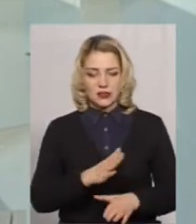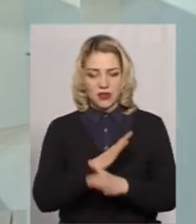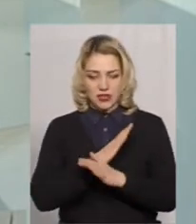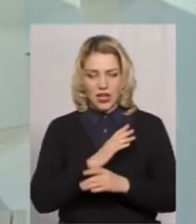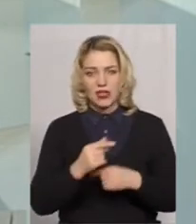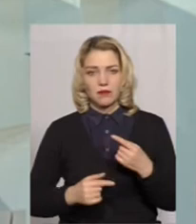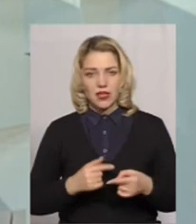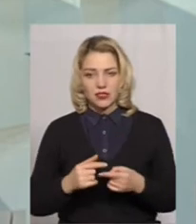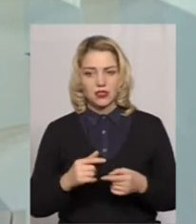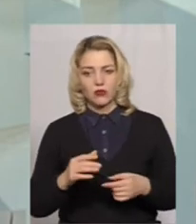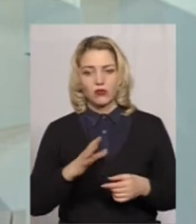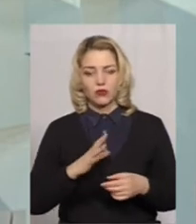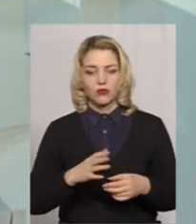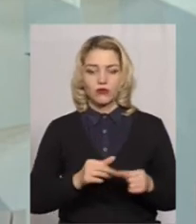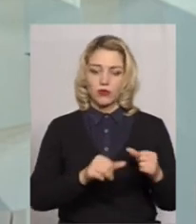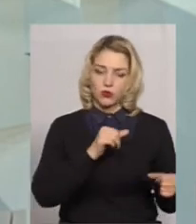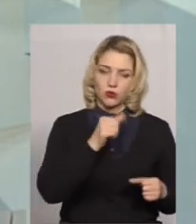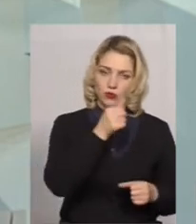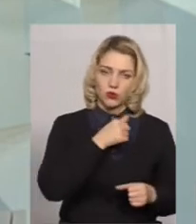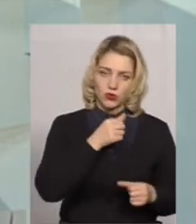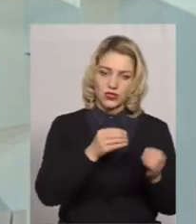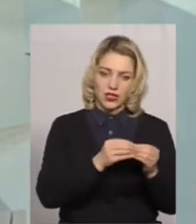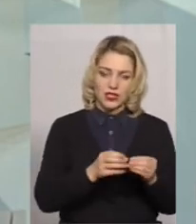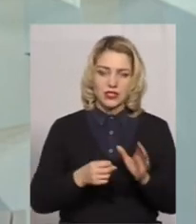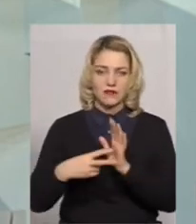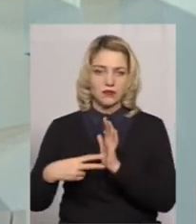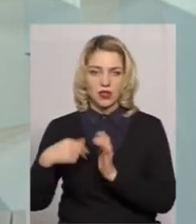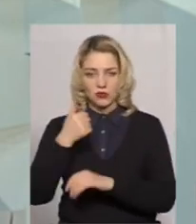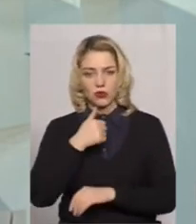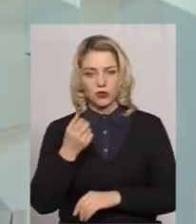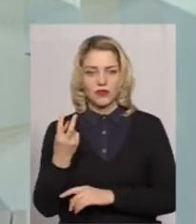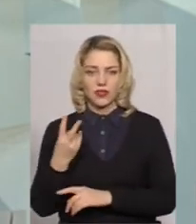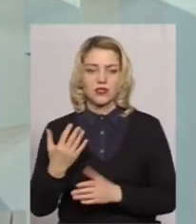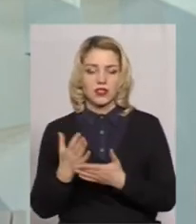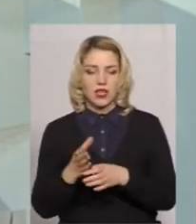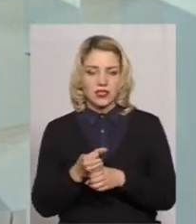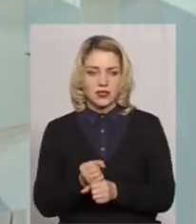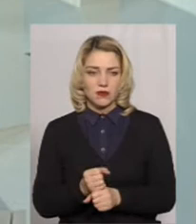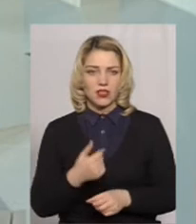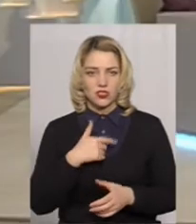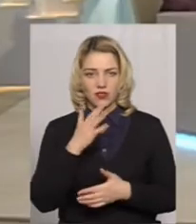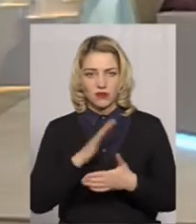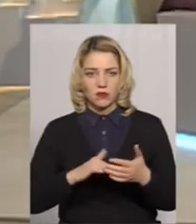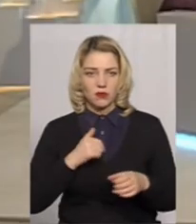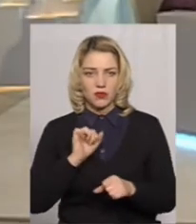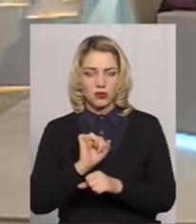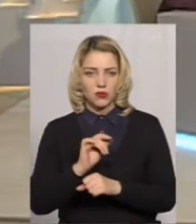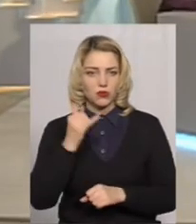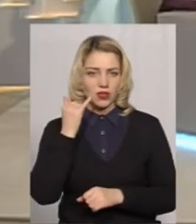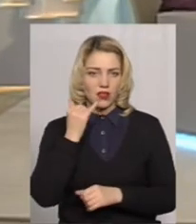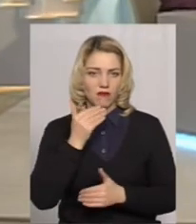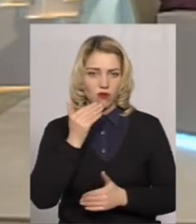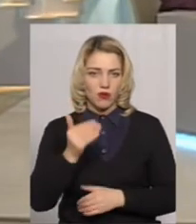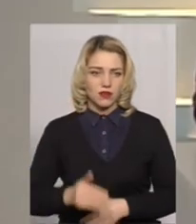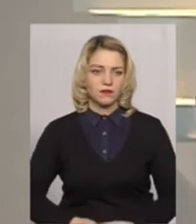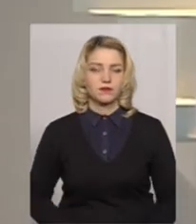сталося в минулому році 10, в 2017 році – 12. Теж зменшення є. Вибачте, я вас призупиню, маємо телефонний дзвінок, але